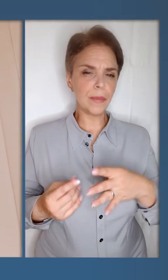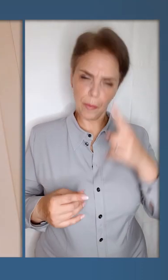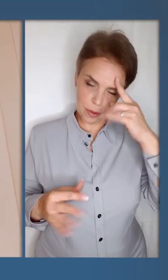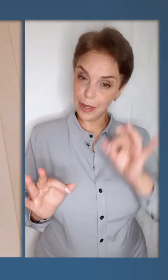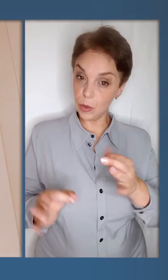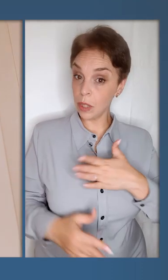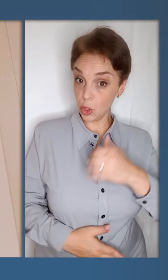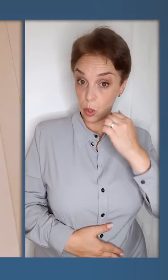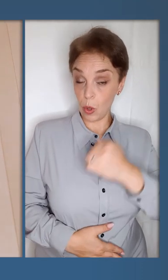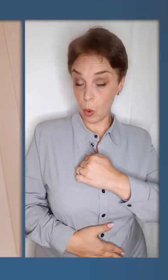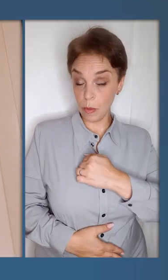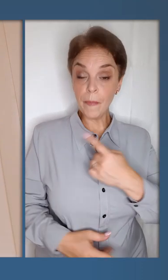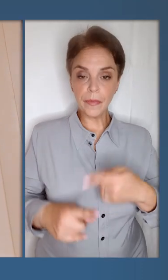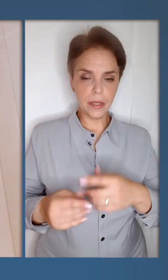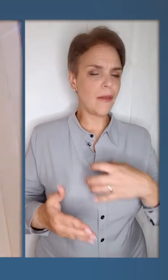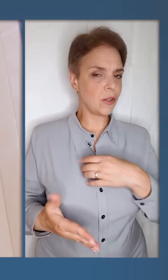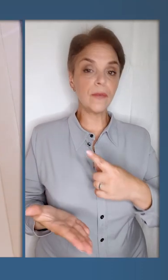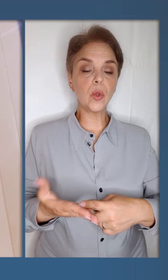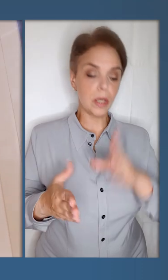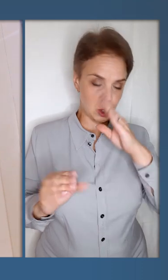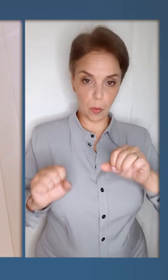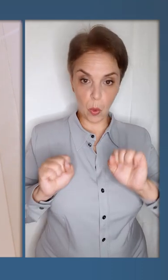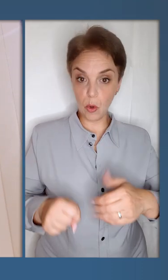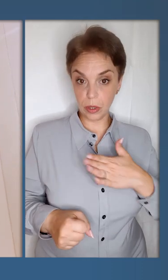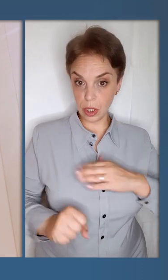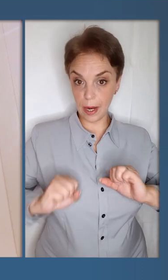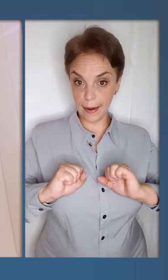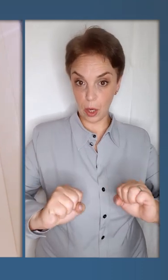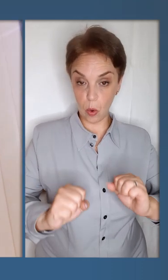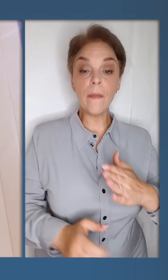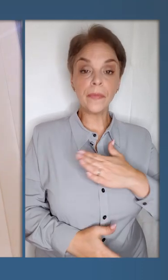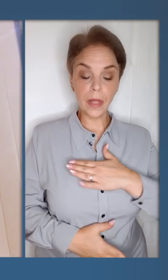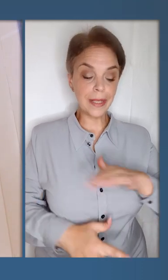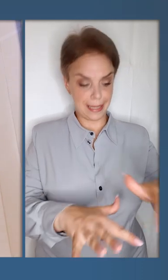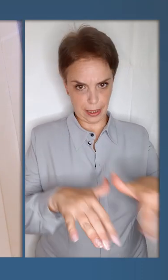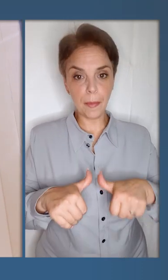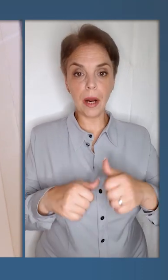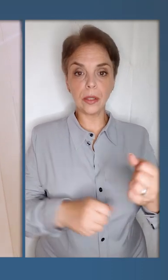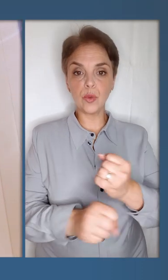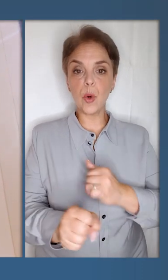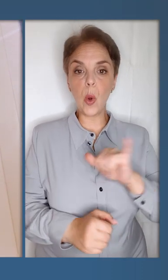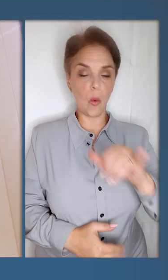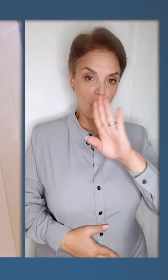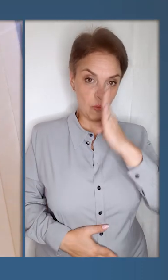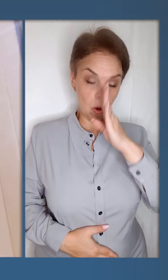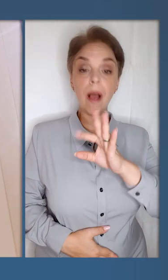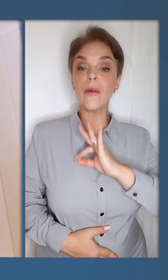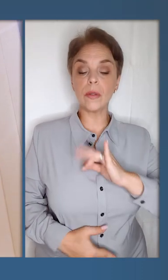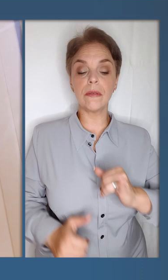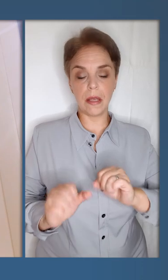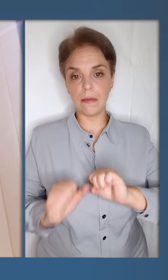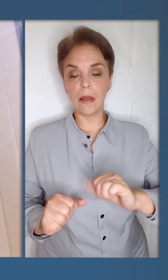раціональність наших хлопців, це і важливий доказ спроможності героїв наших, забирати зброю ворога,